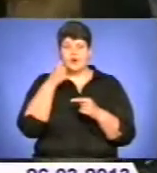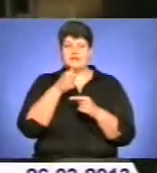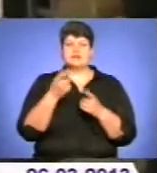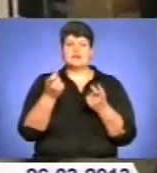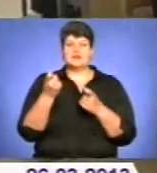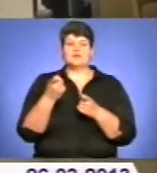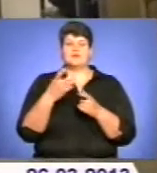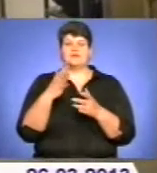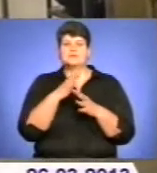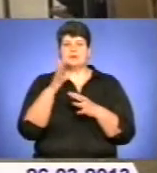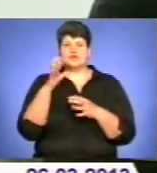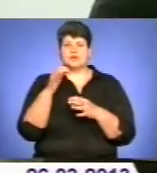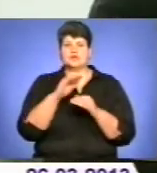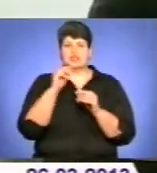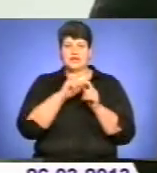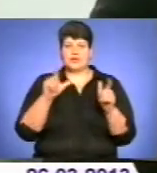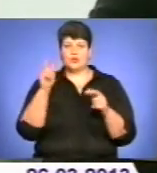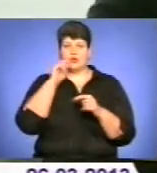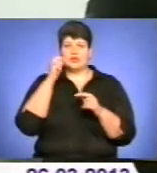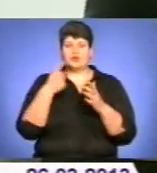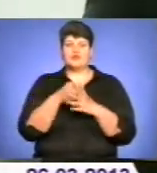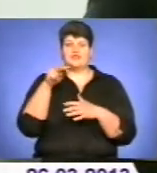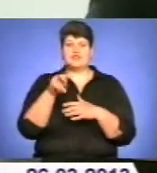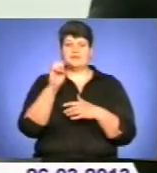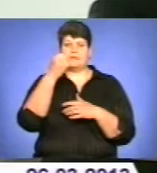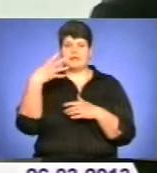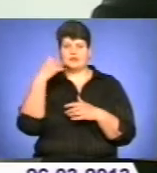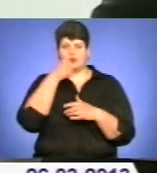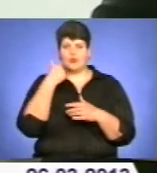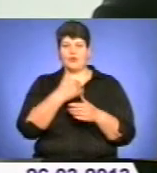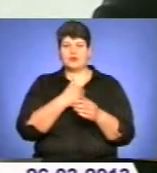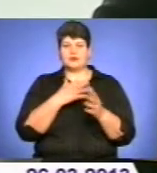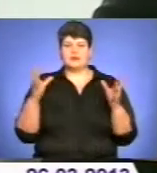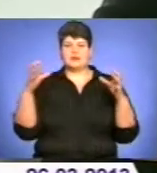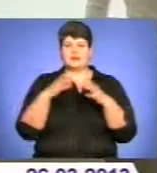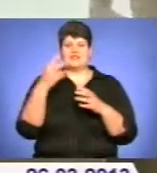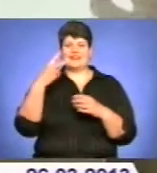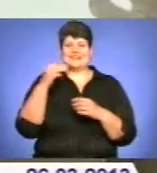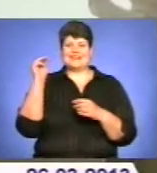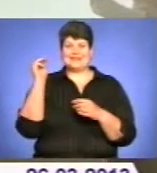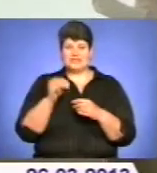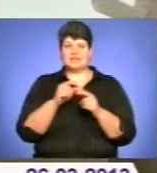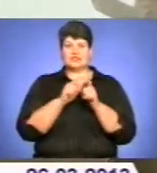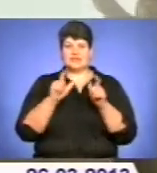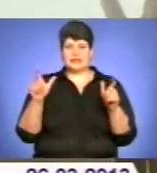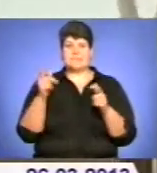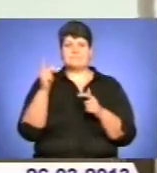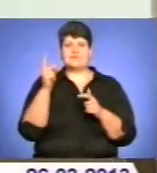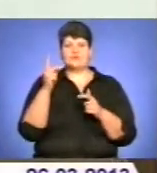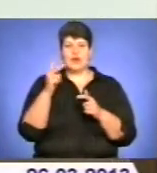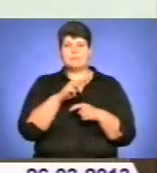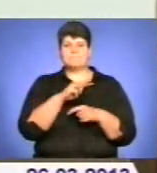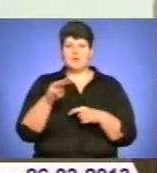сотень шкіл України. До 2016 року планують охопити понад 20 тисяч загальноосвітніх закладів та півтора мільйона учнів,